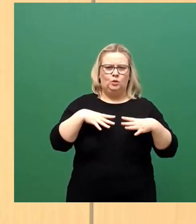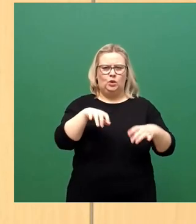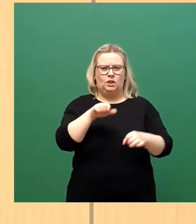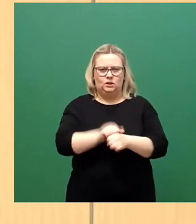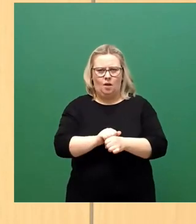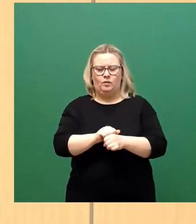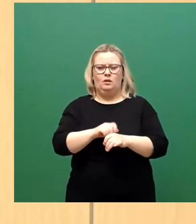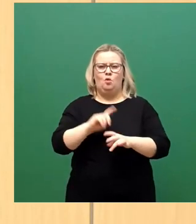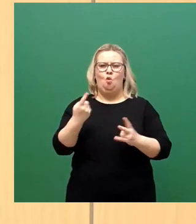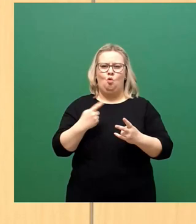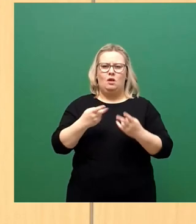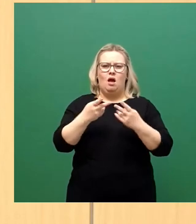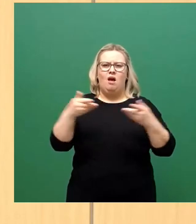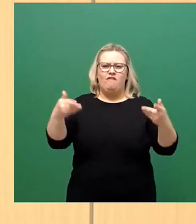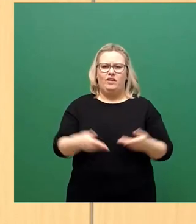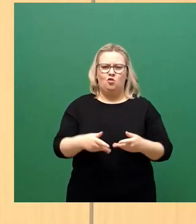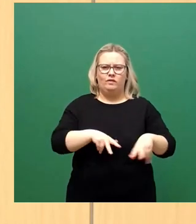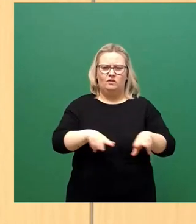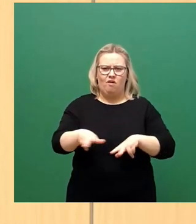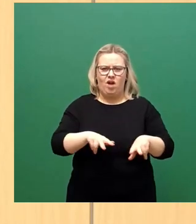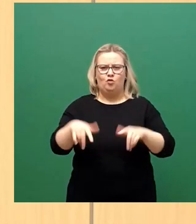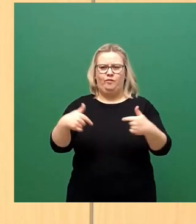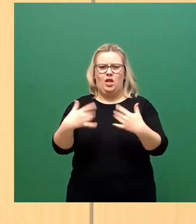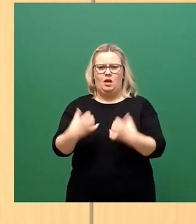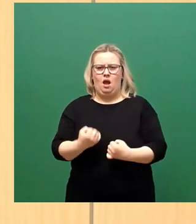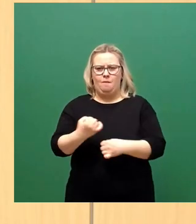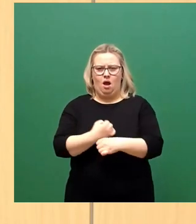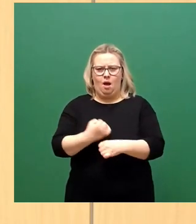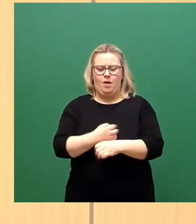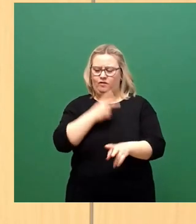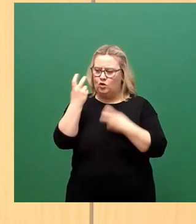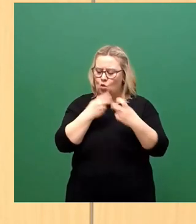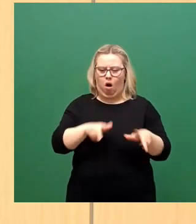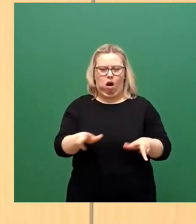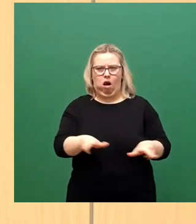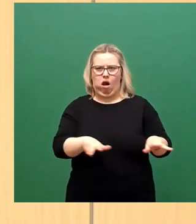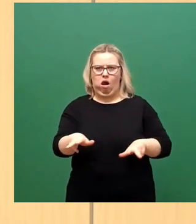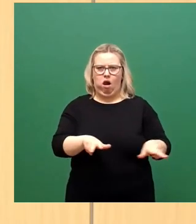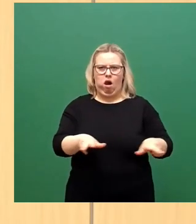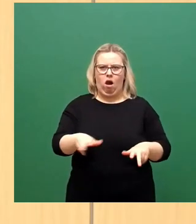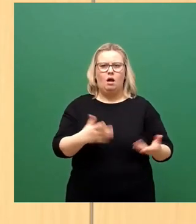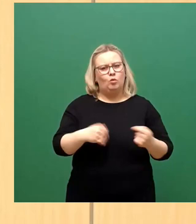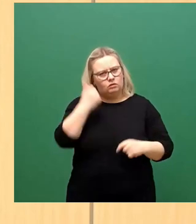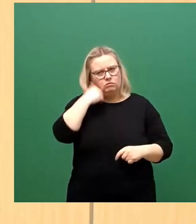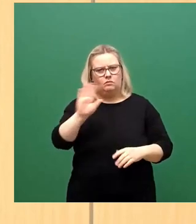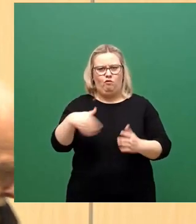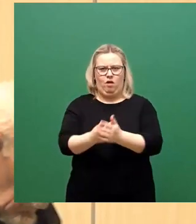auch in der Friedhofsverwaltung und in den Pflegeheimen versuchen, diese Krise zu bewältigen, einfach schuldig. Vielen Dank.